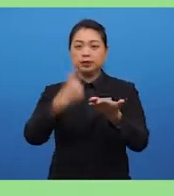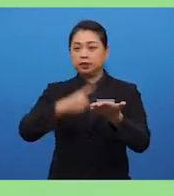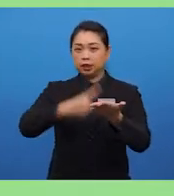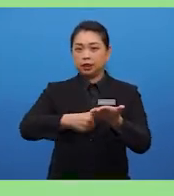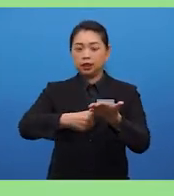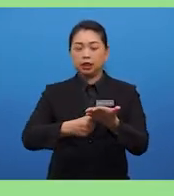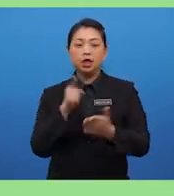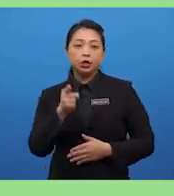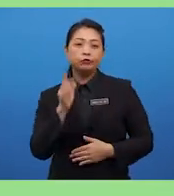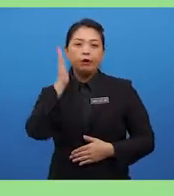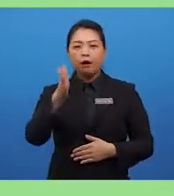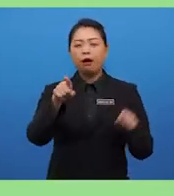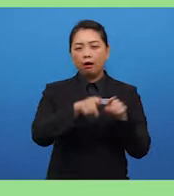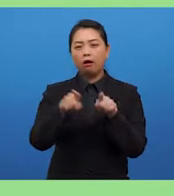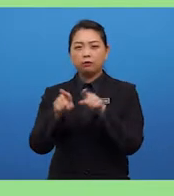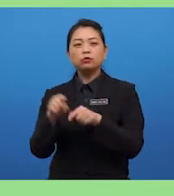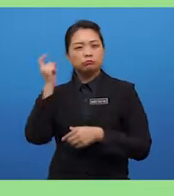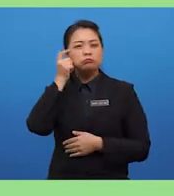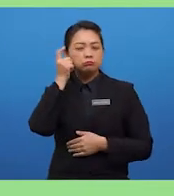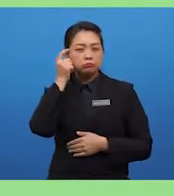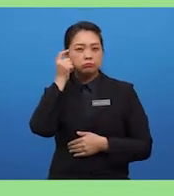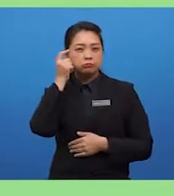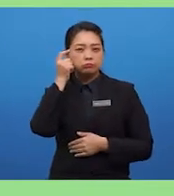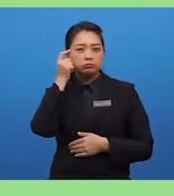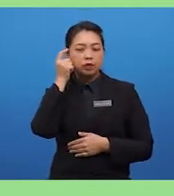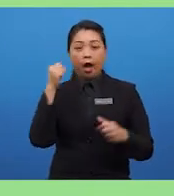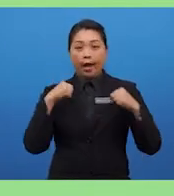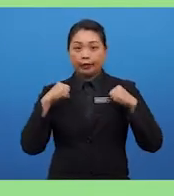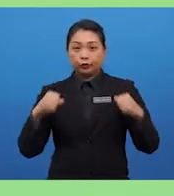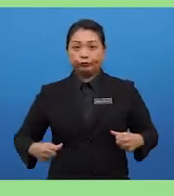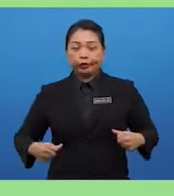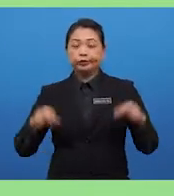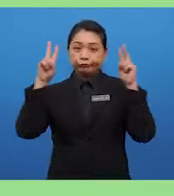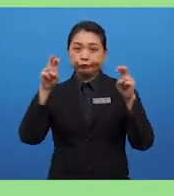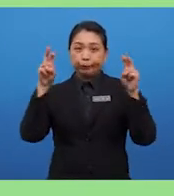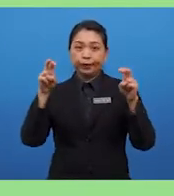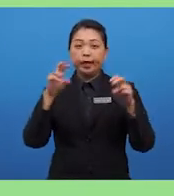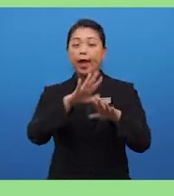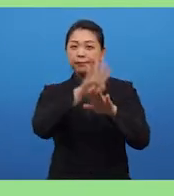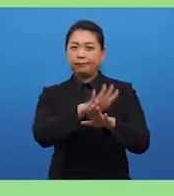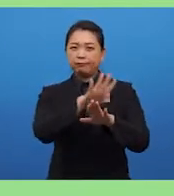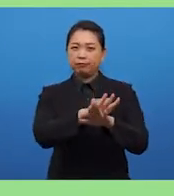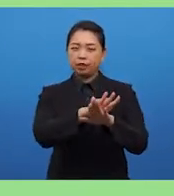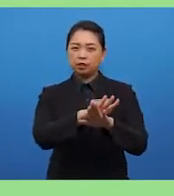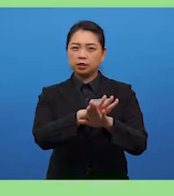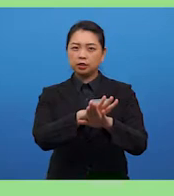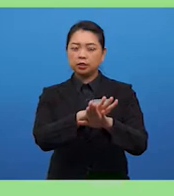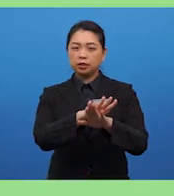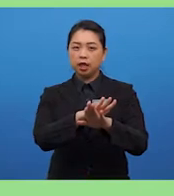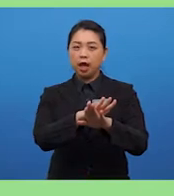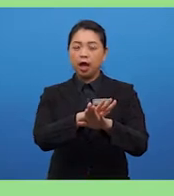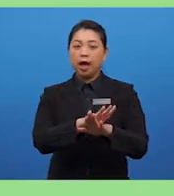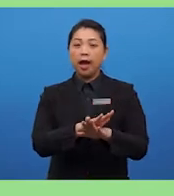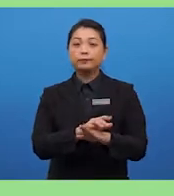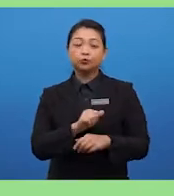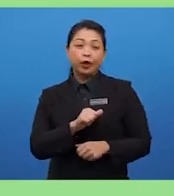you are also expected to address the topic at a much abstract and